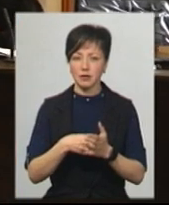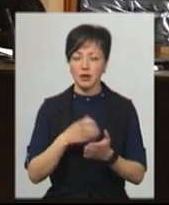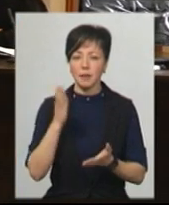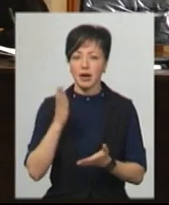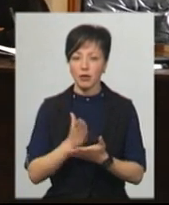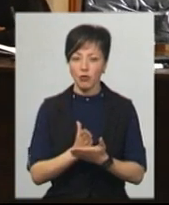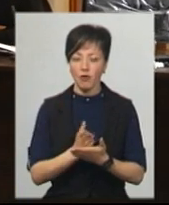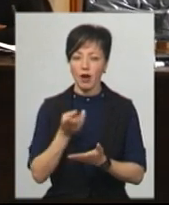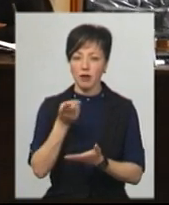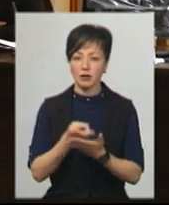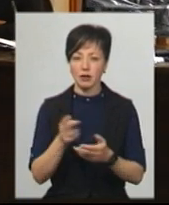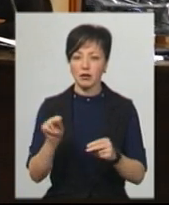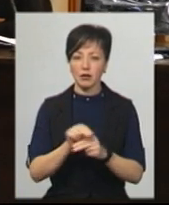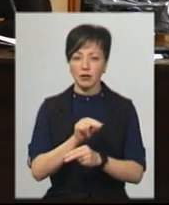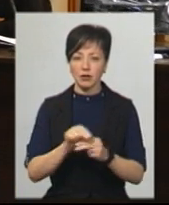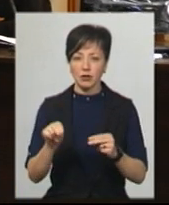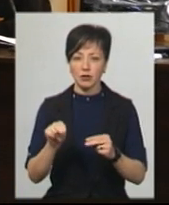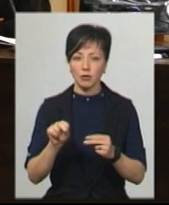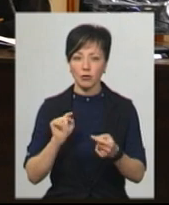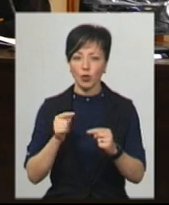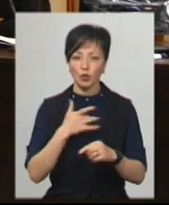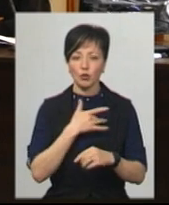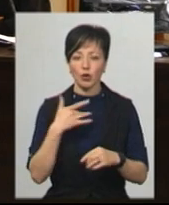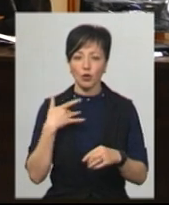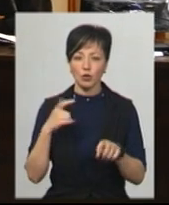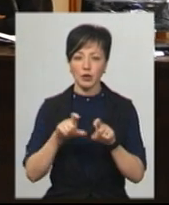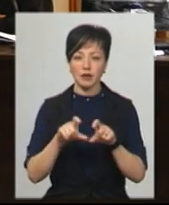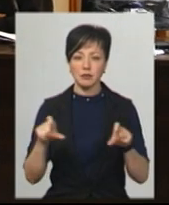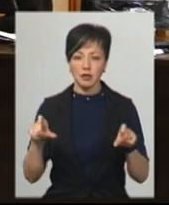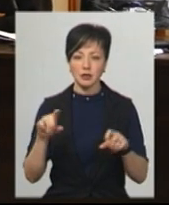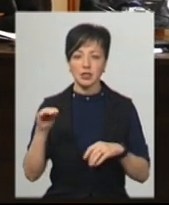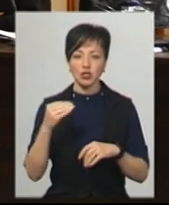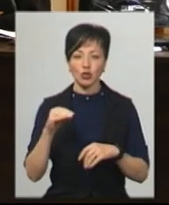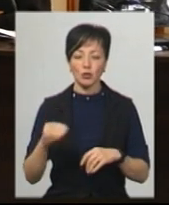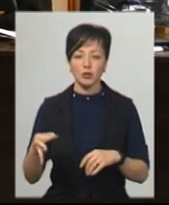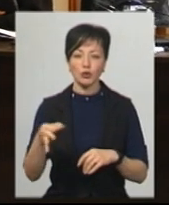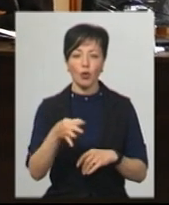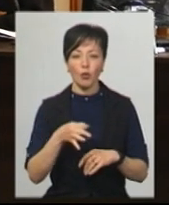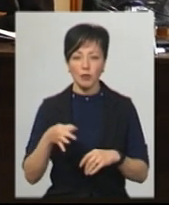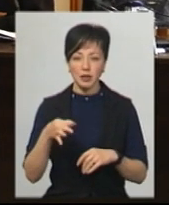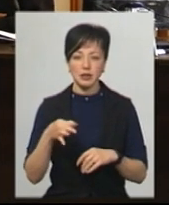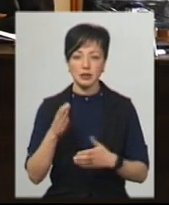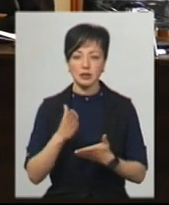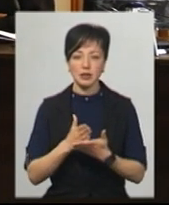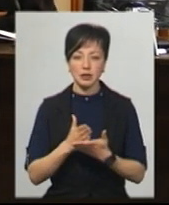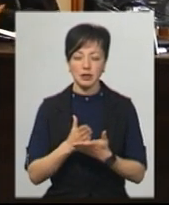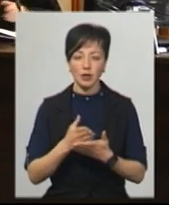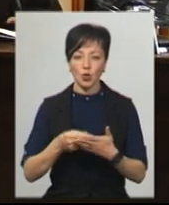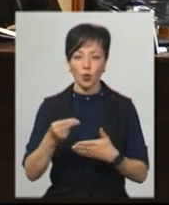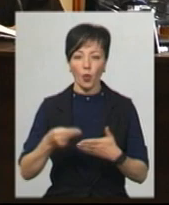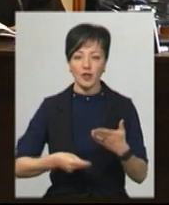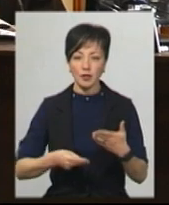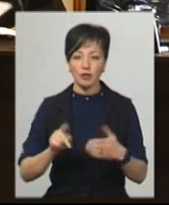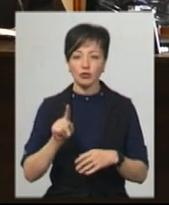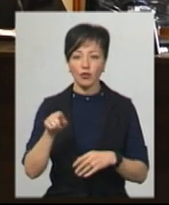області туберкульозної диспансії Житомирської області. Є до ідея про те, що